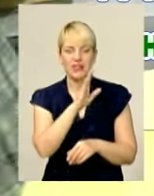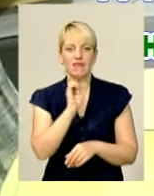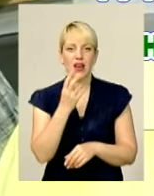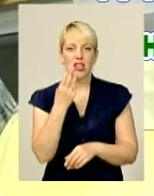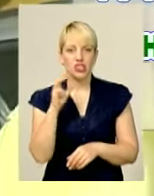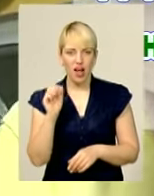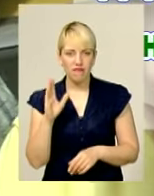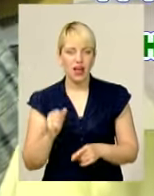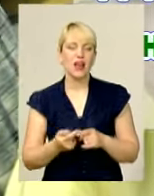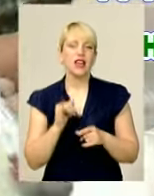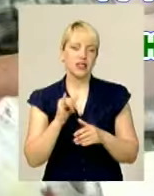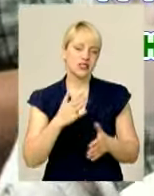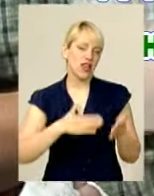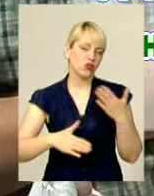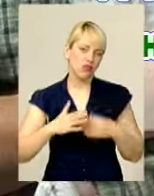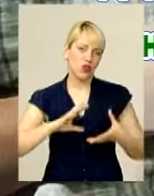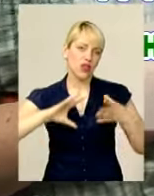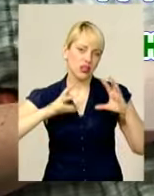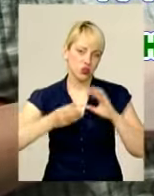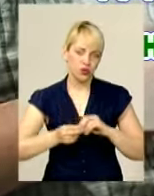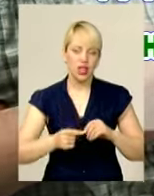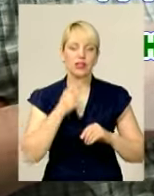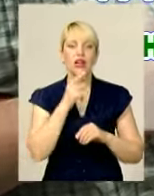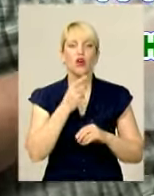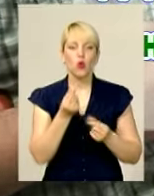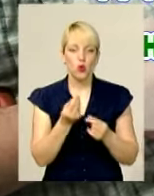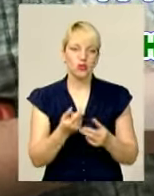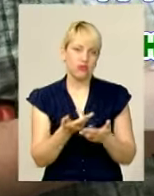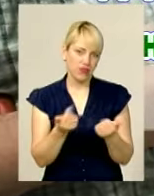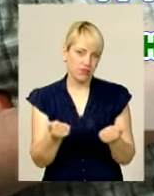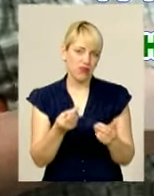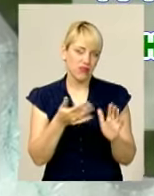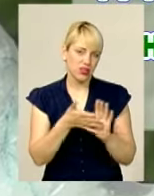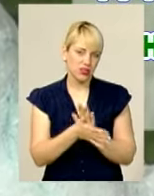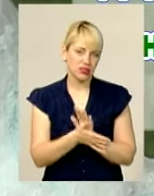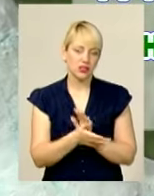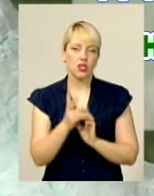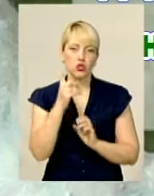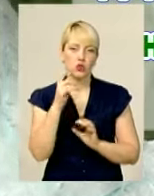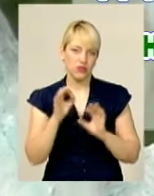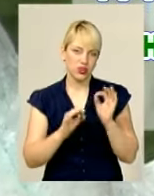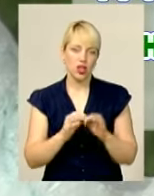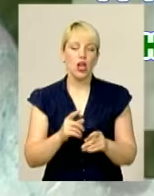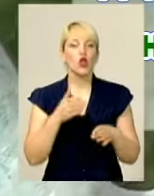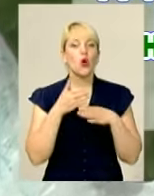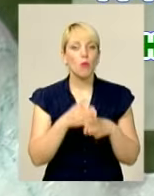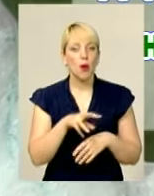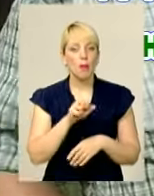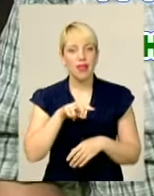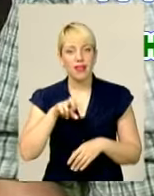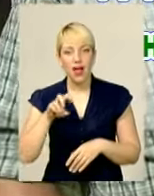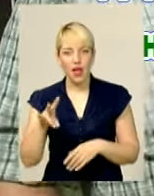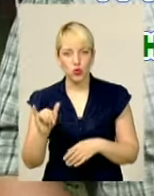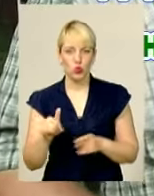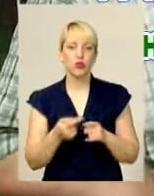Варшавській клініці та задоволені результатом. Кажуть, кошти виправдані на всі 100%. Тож, допомогти Міланчику